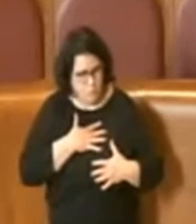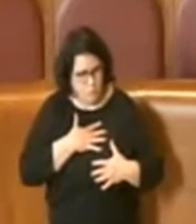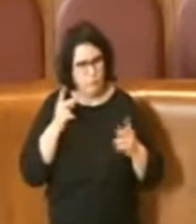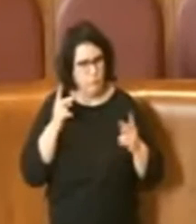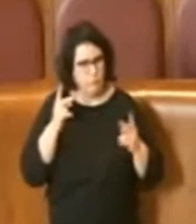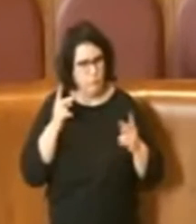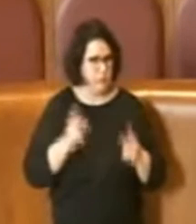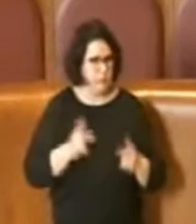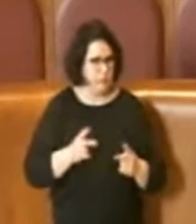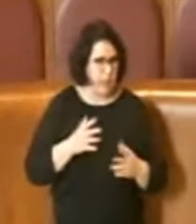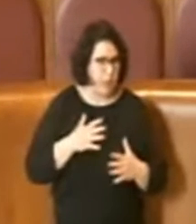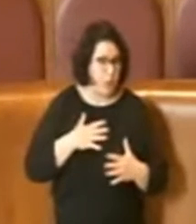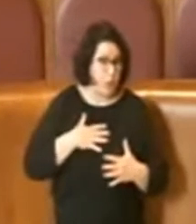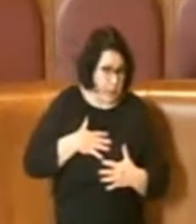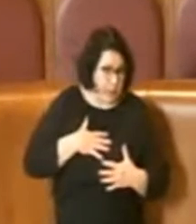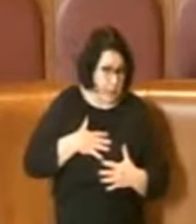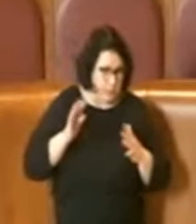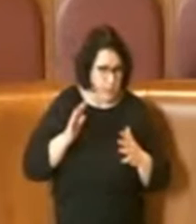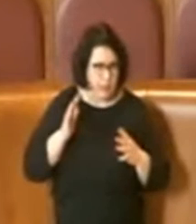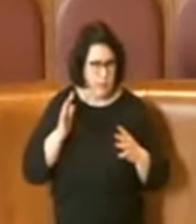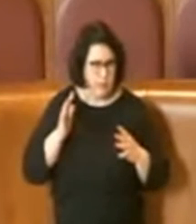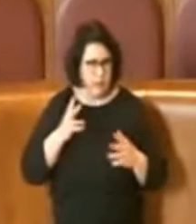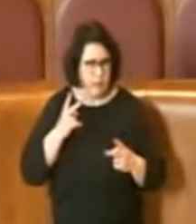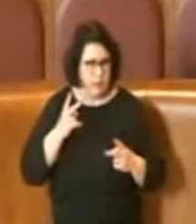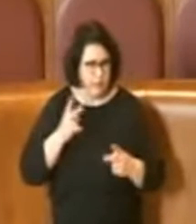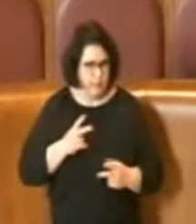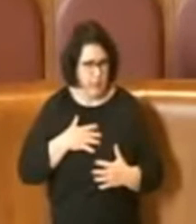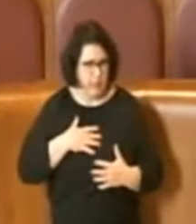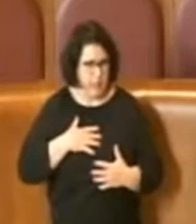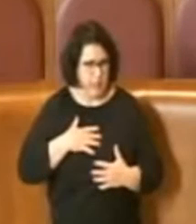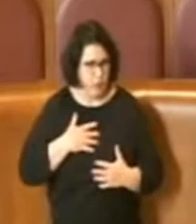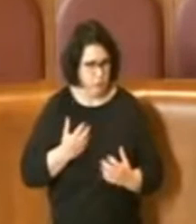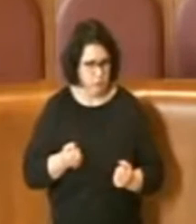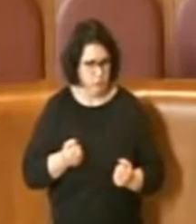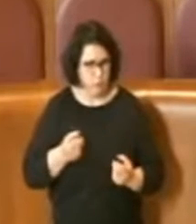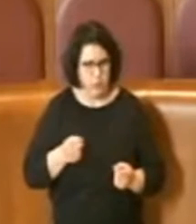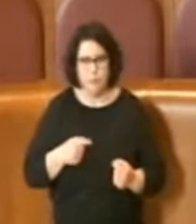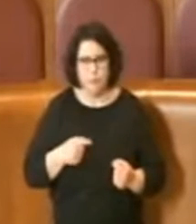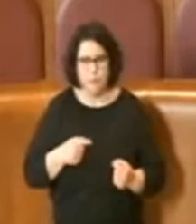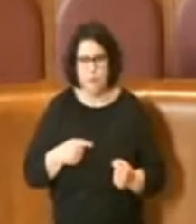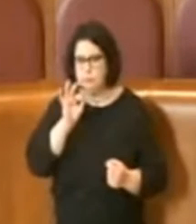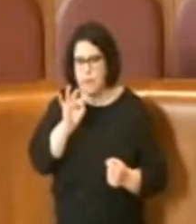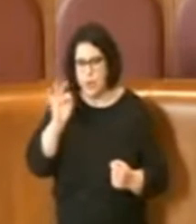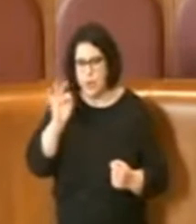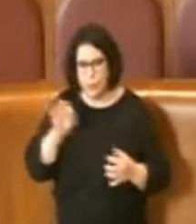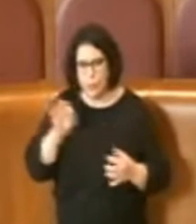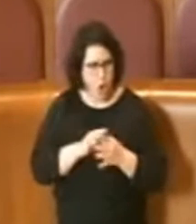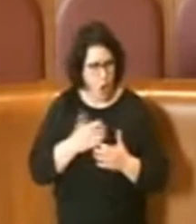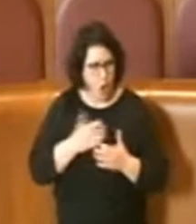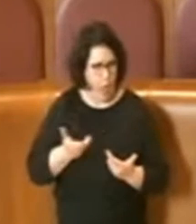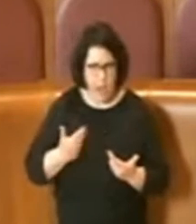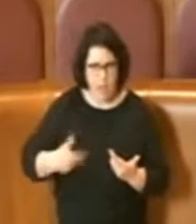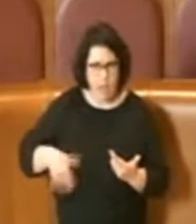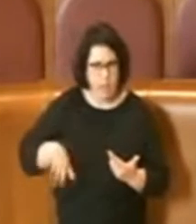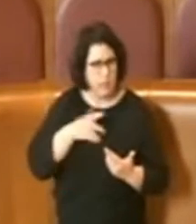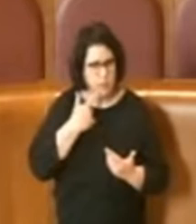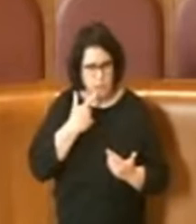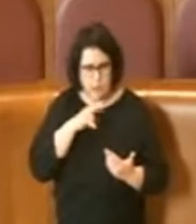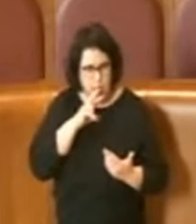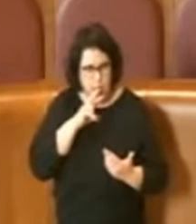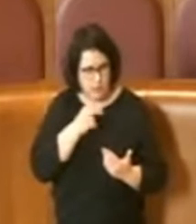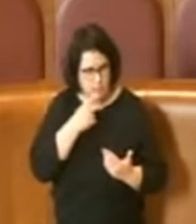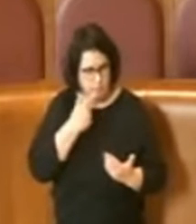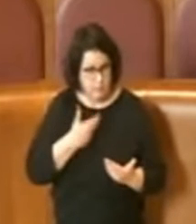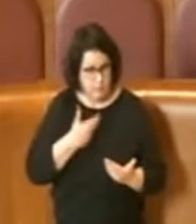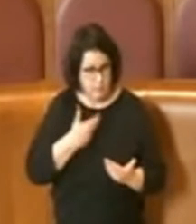vera essenza delle cose. Alcuni colleghi ho sentito fare affermazioni pesanti, no? Del